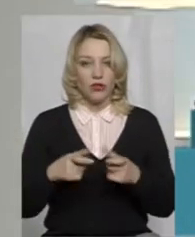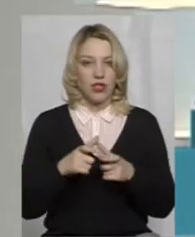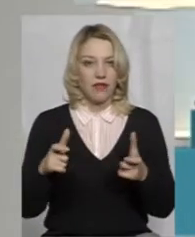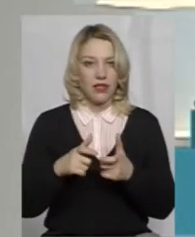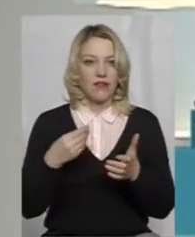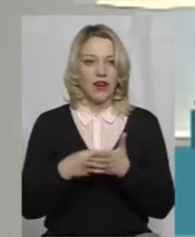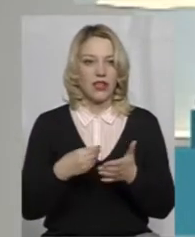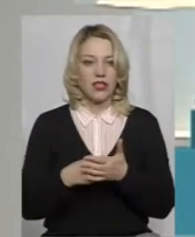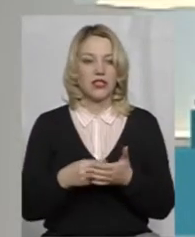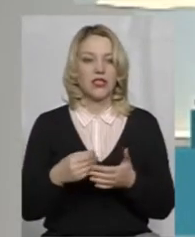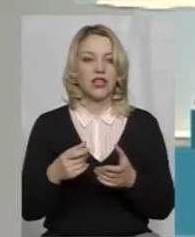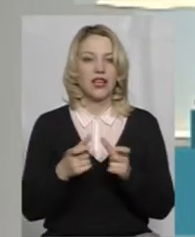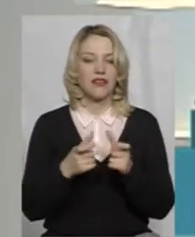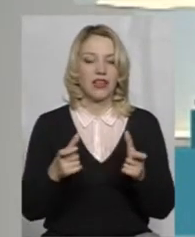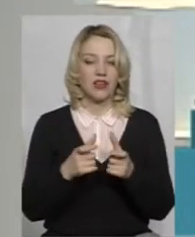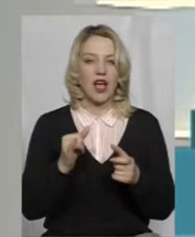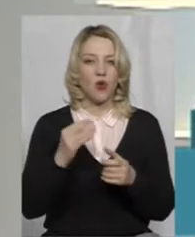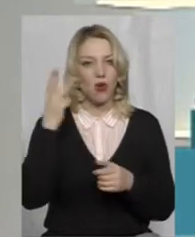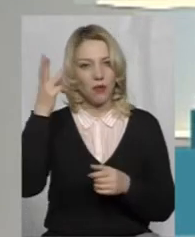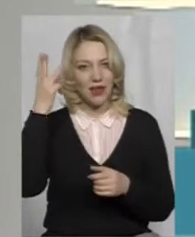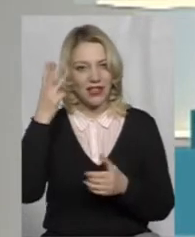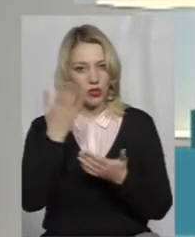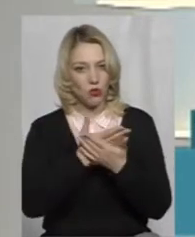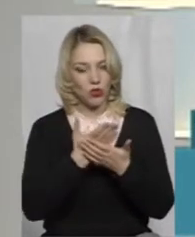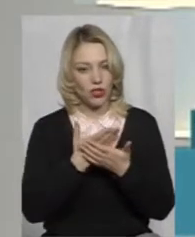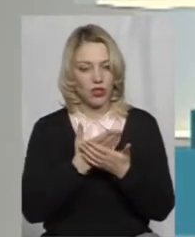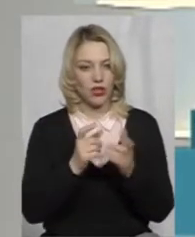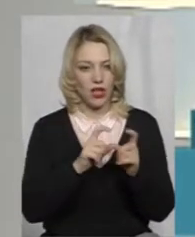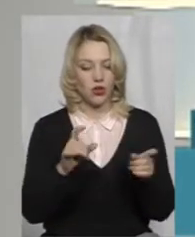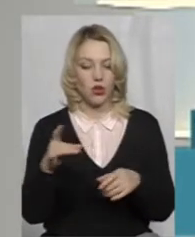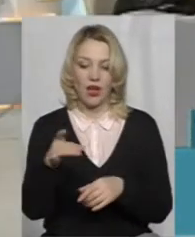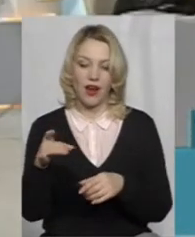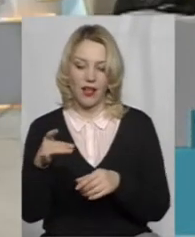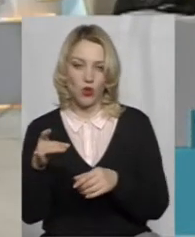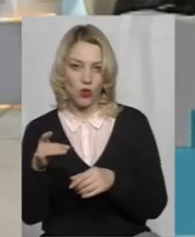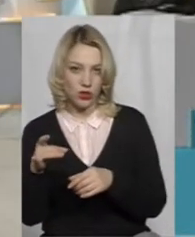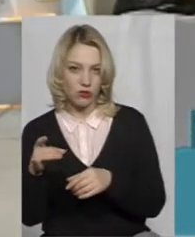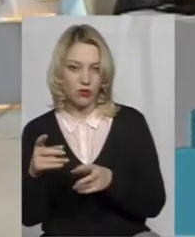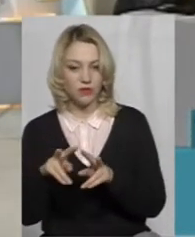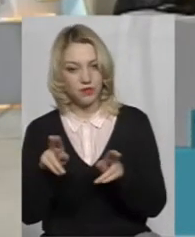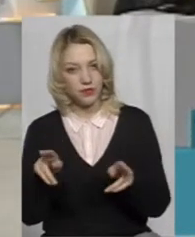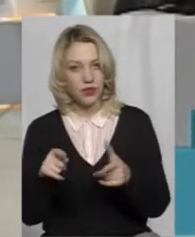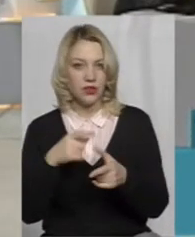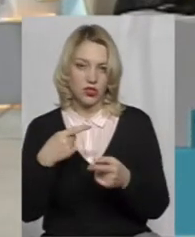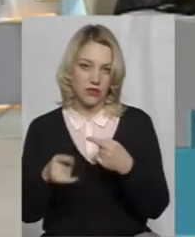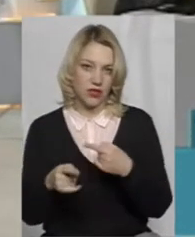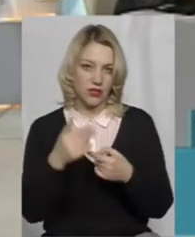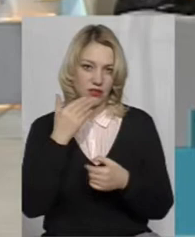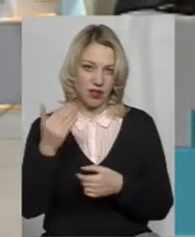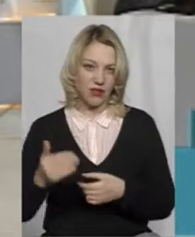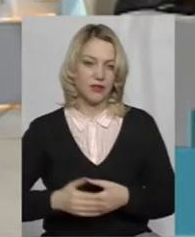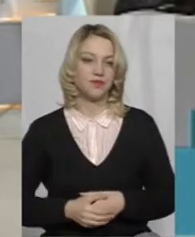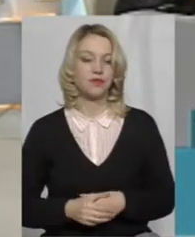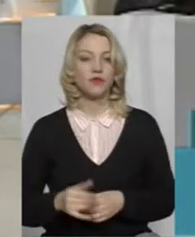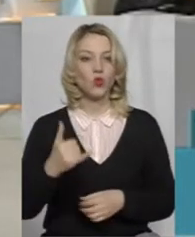квитка у Хмельницькому кінотеатрі і у районному кінотеатрі ідентична, чи вона відрізняється? Ну,